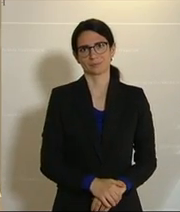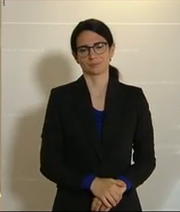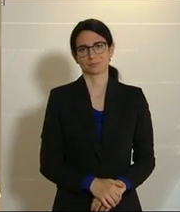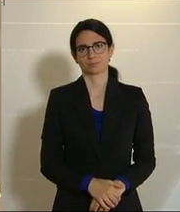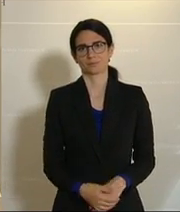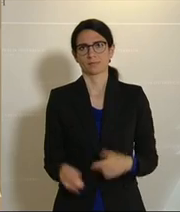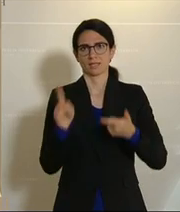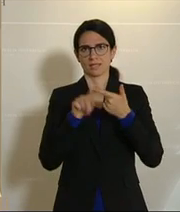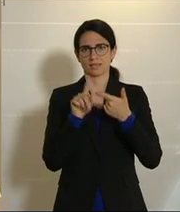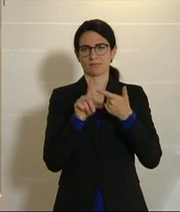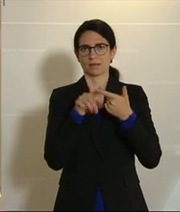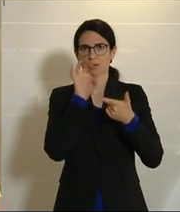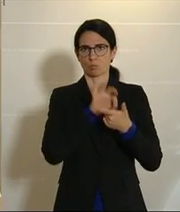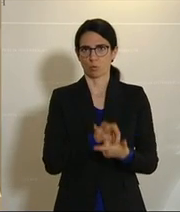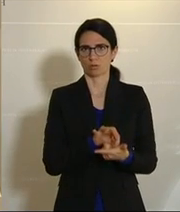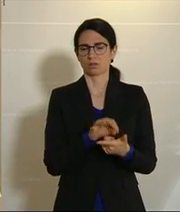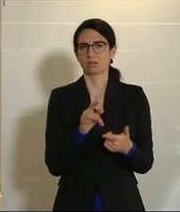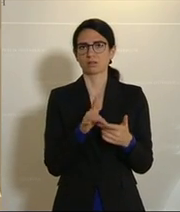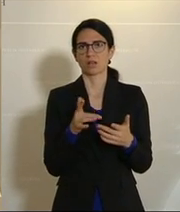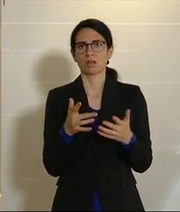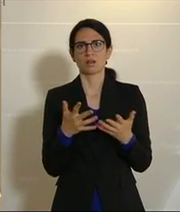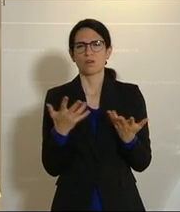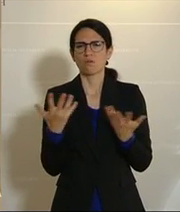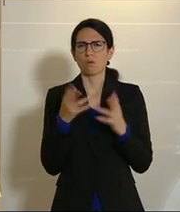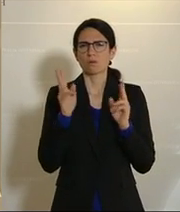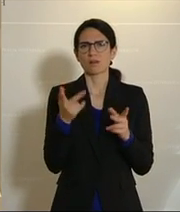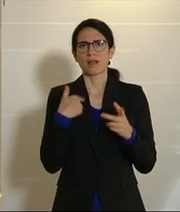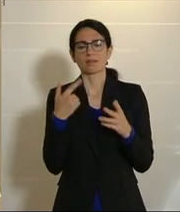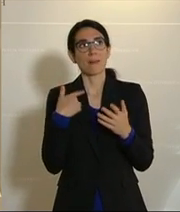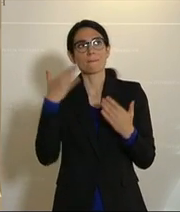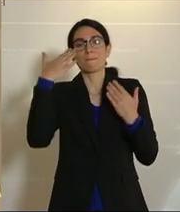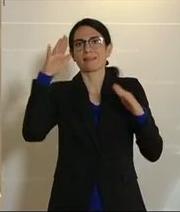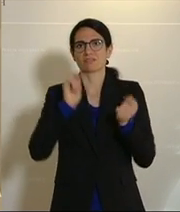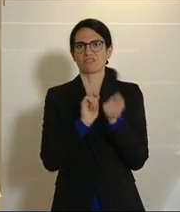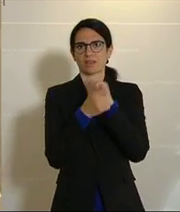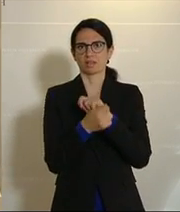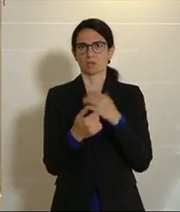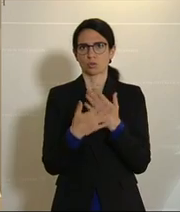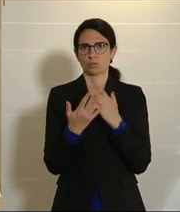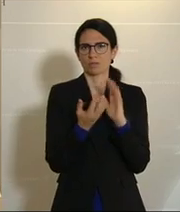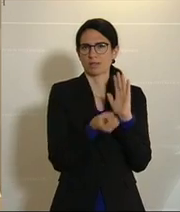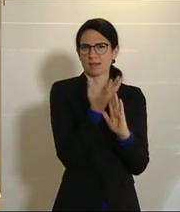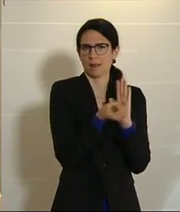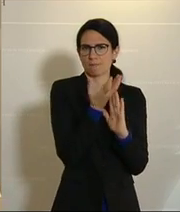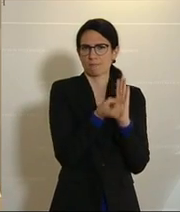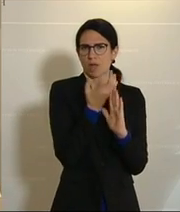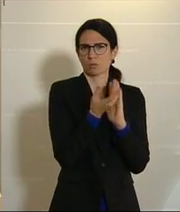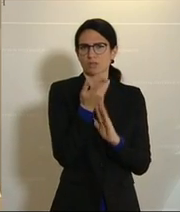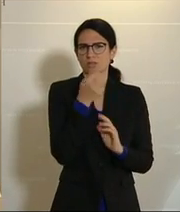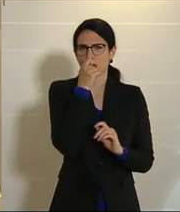Der zweite Punkt, wo sind denn die größten Hebel? Bei der Reduktion der Treibhausgasemissionen,